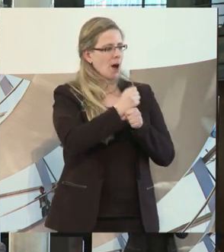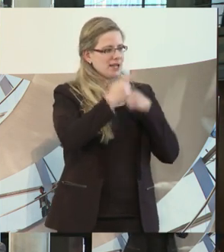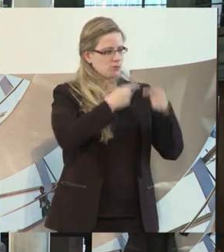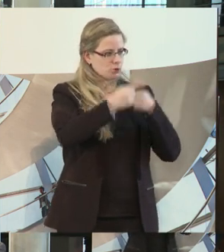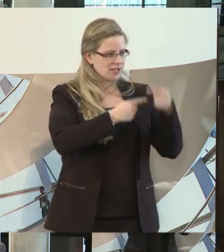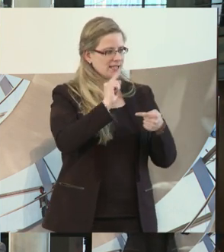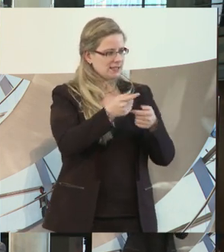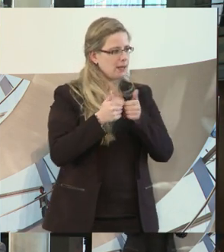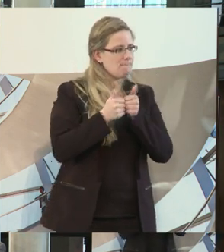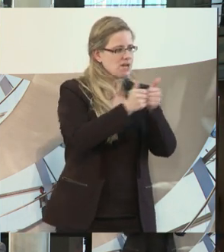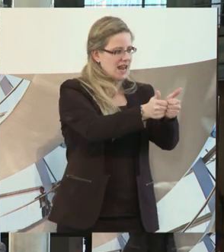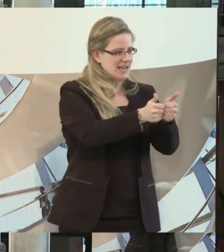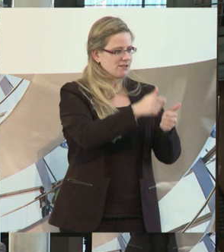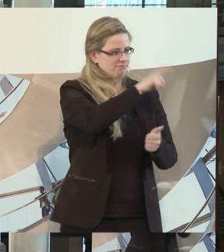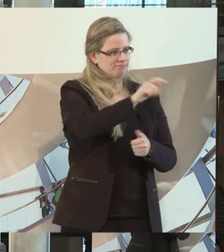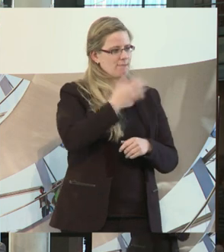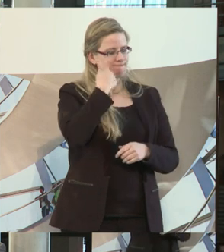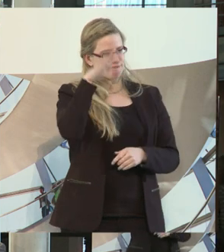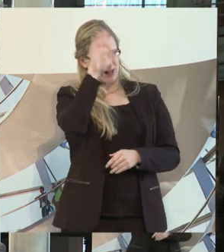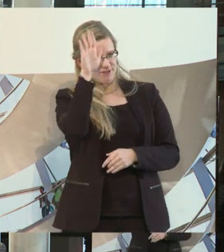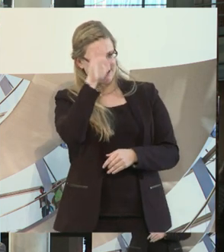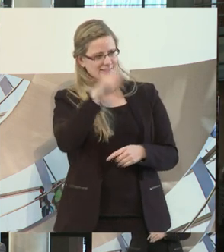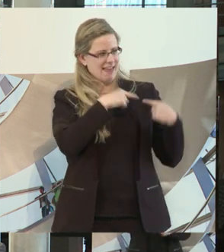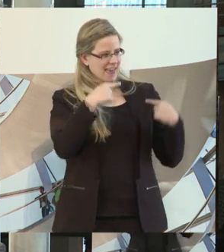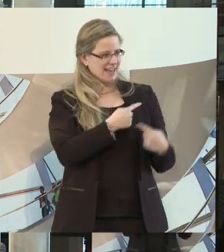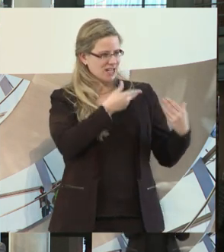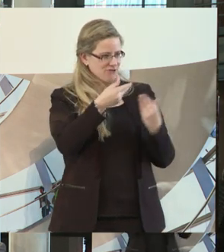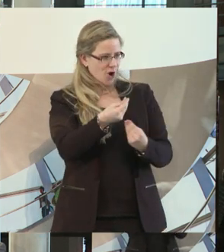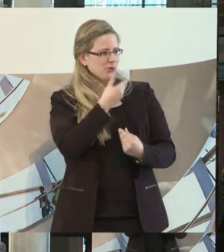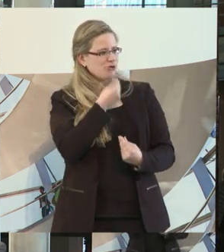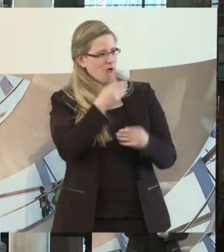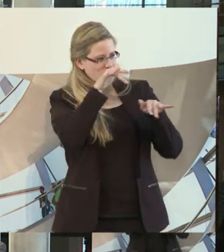sind die denn? Können die mal kurz winken? Herzlich willkommen, schön, dass Sie mitgekommen sind.